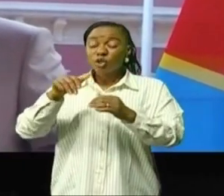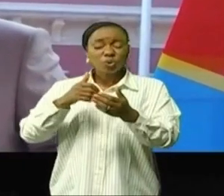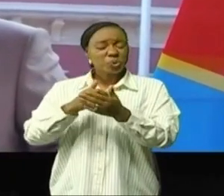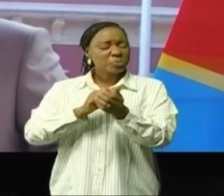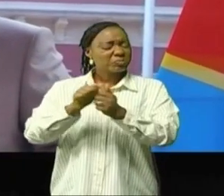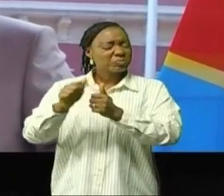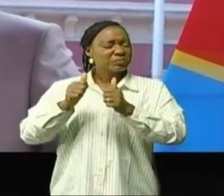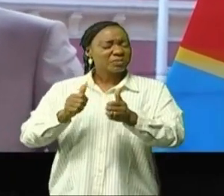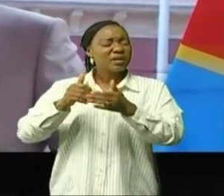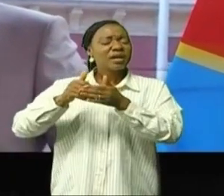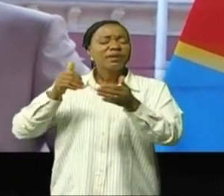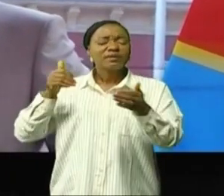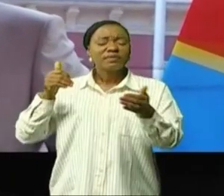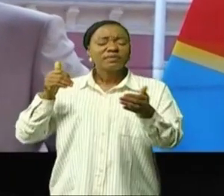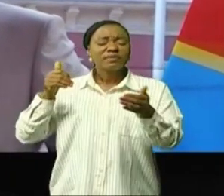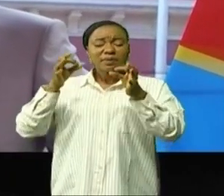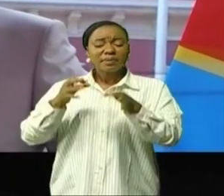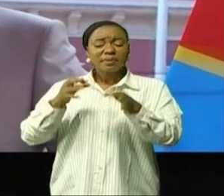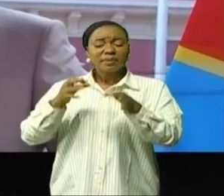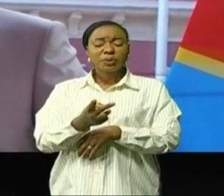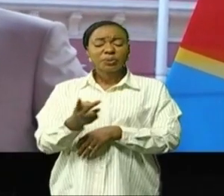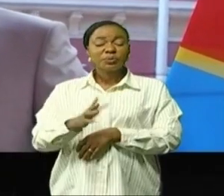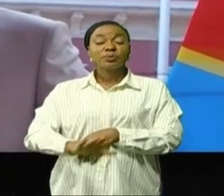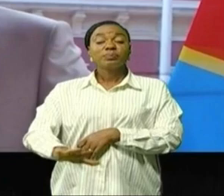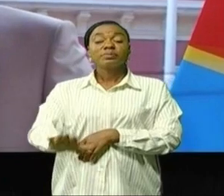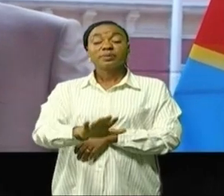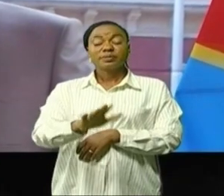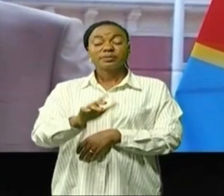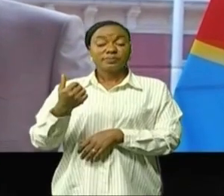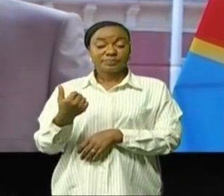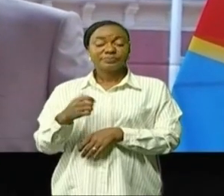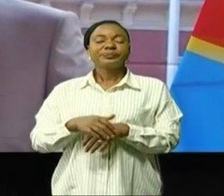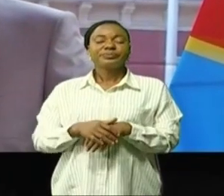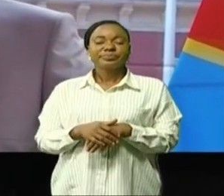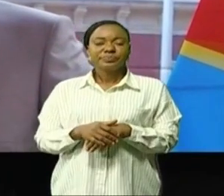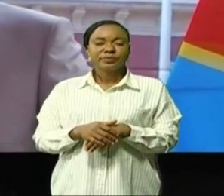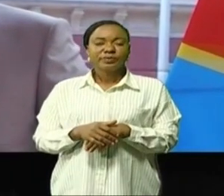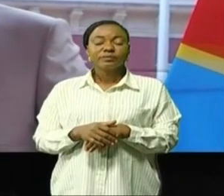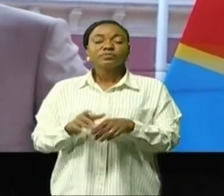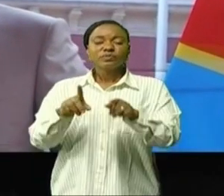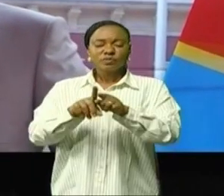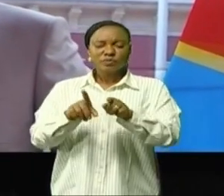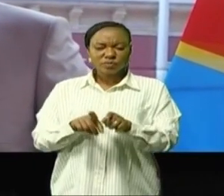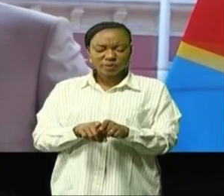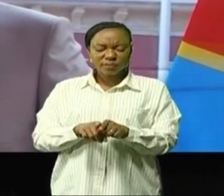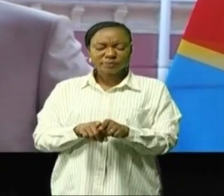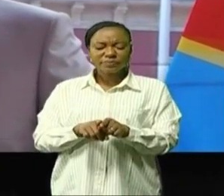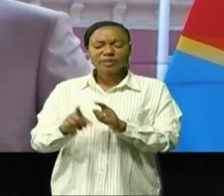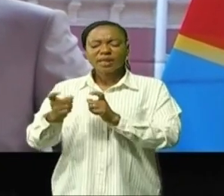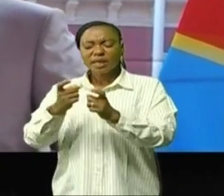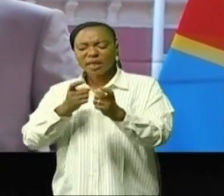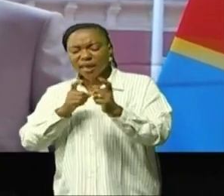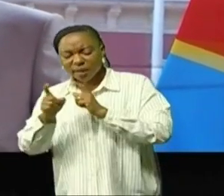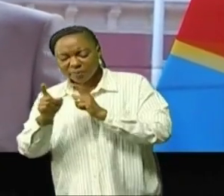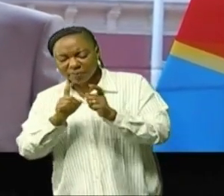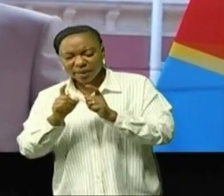nos deux pays. Je m'étais entrepris, en tout cas,